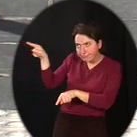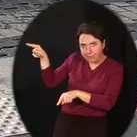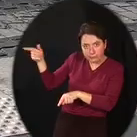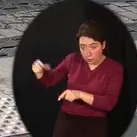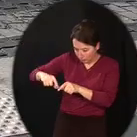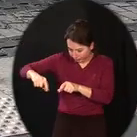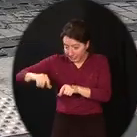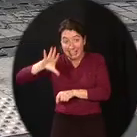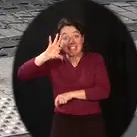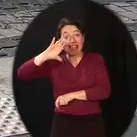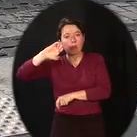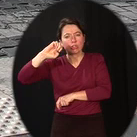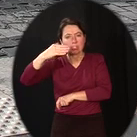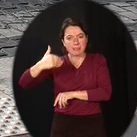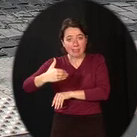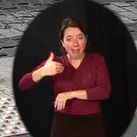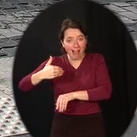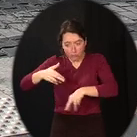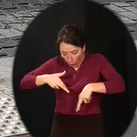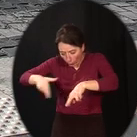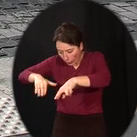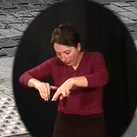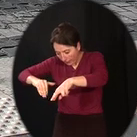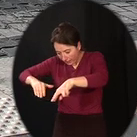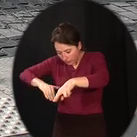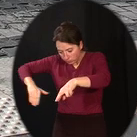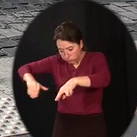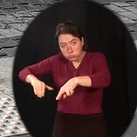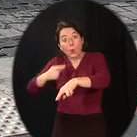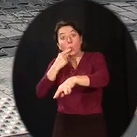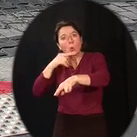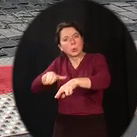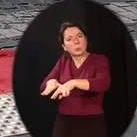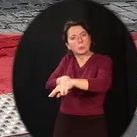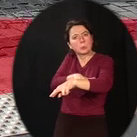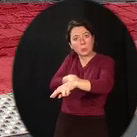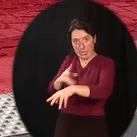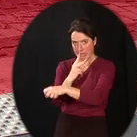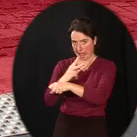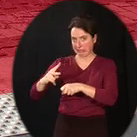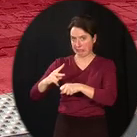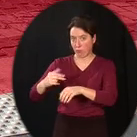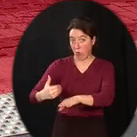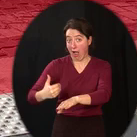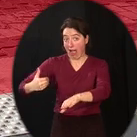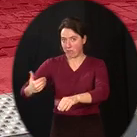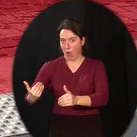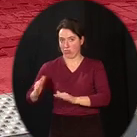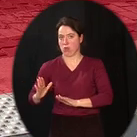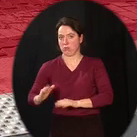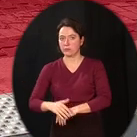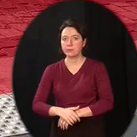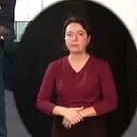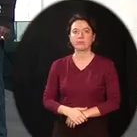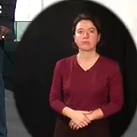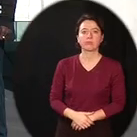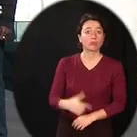vigilance. Ces bandes sont toujours situées 50 cm avant le bord du trottoir devant les passages piétons. Après cette bande, on entre dans la